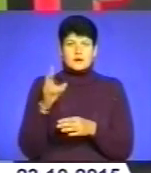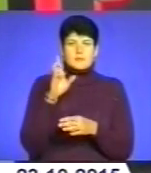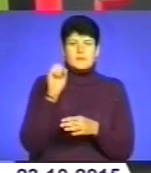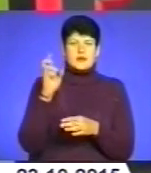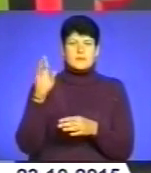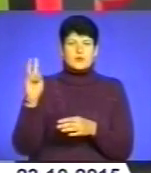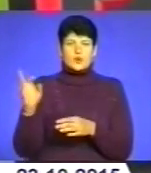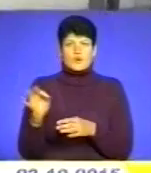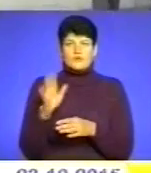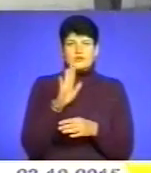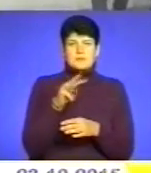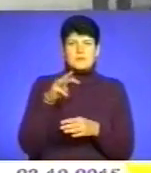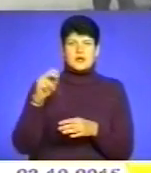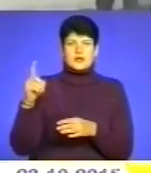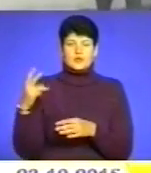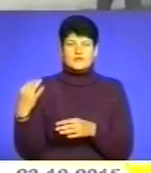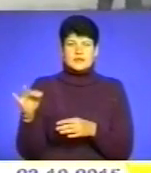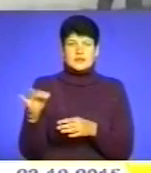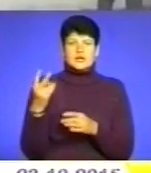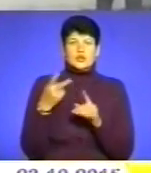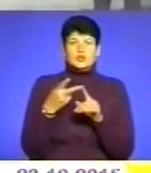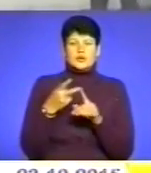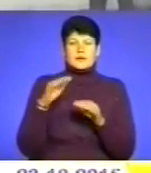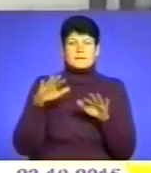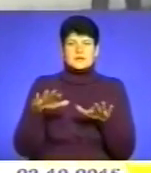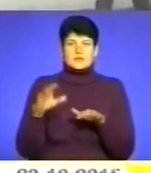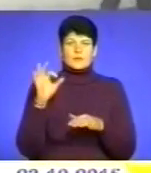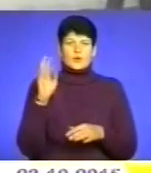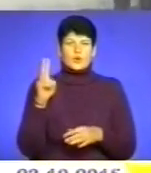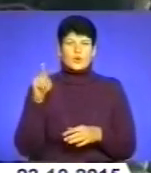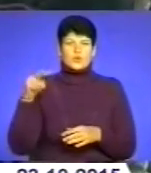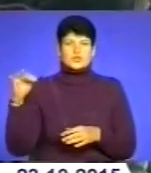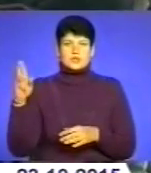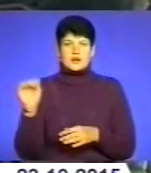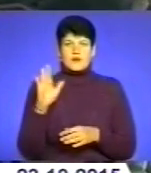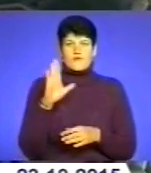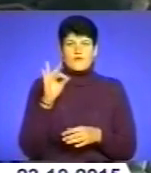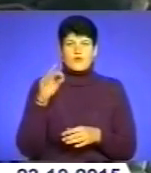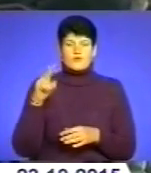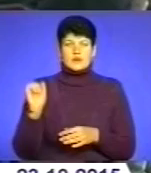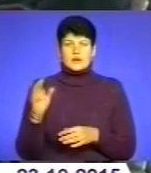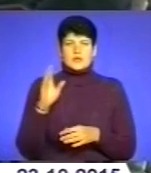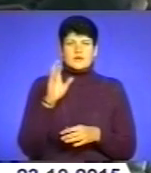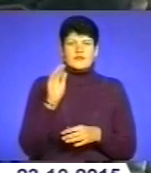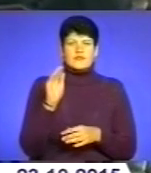Володимир Михайловський. Другі призові місця здобули Олександр Ключка, Юрій Вок та Богдан Фетчишин.